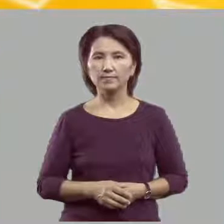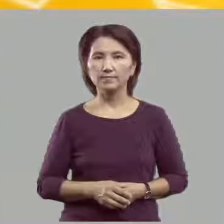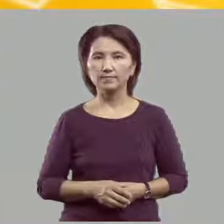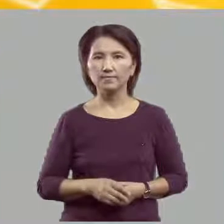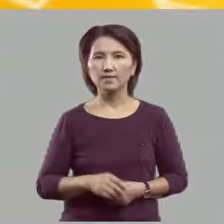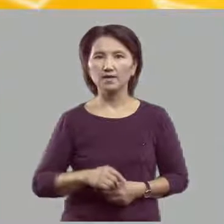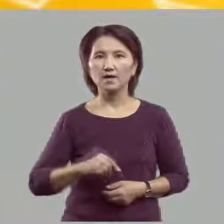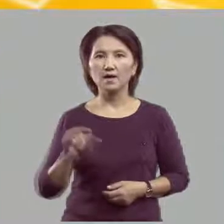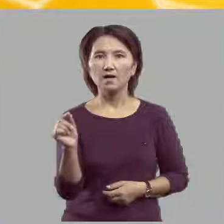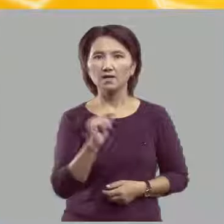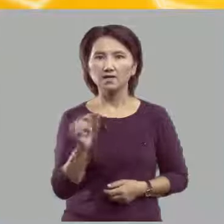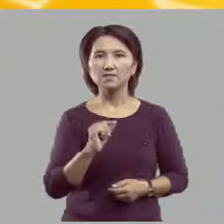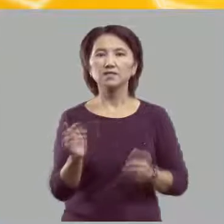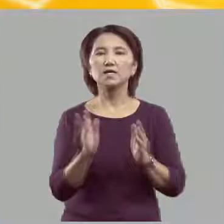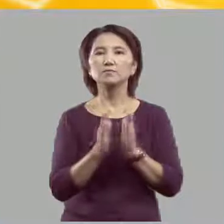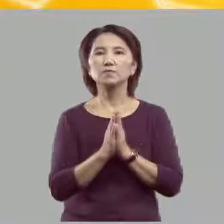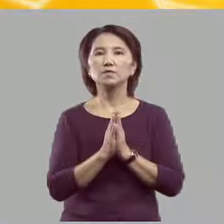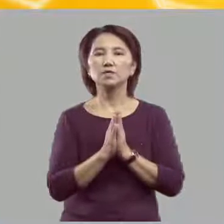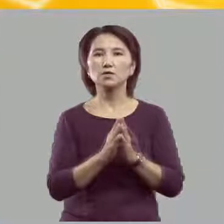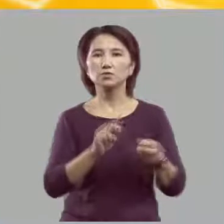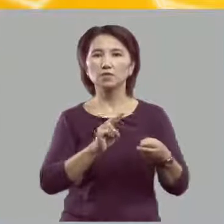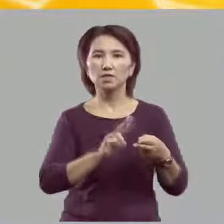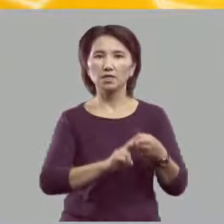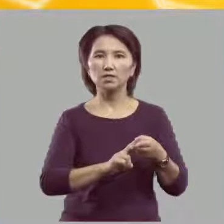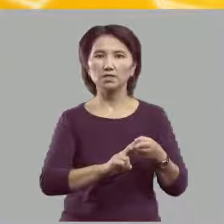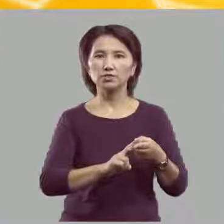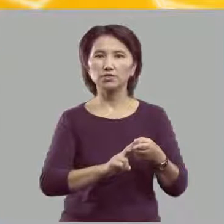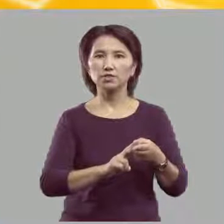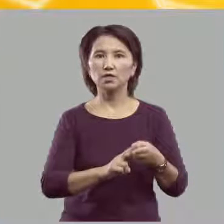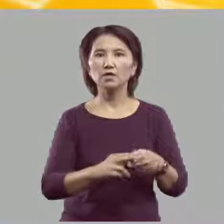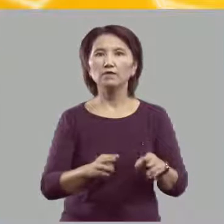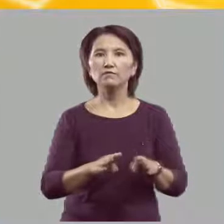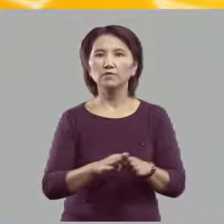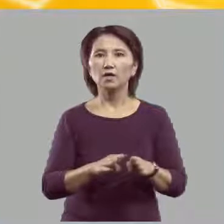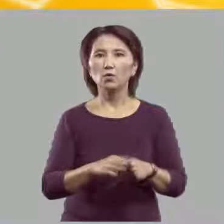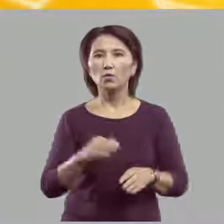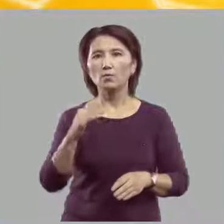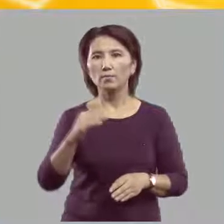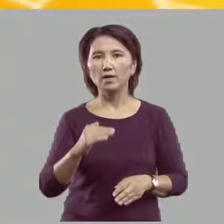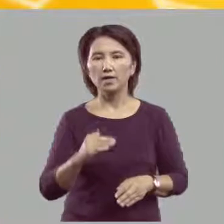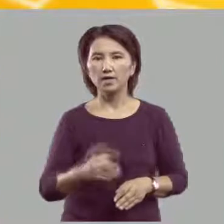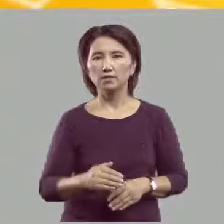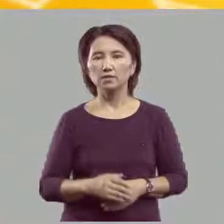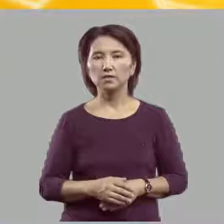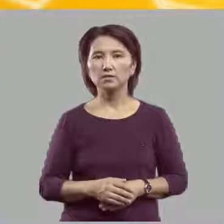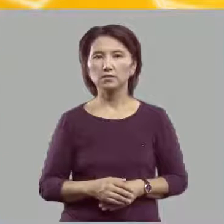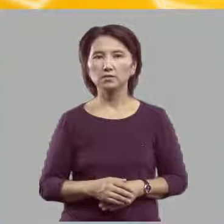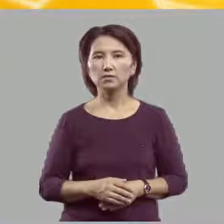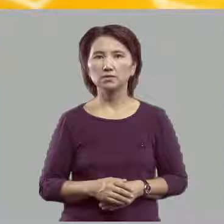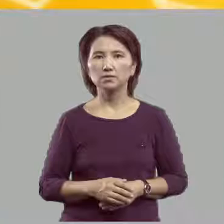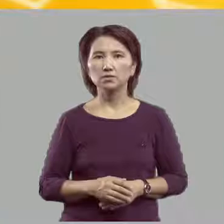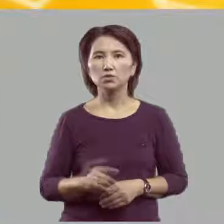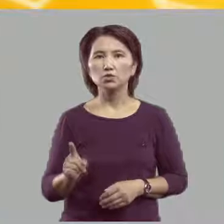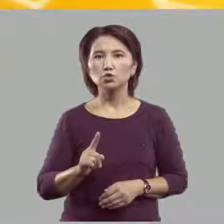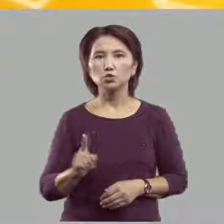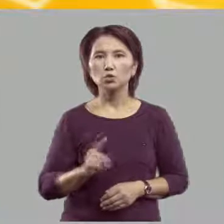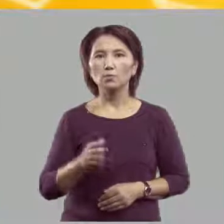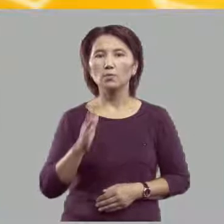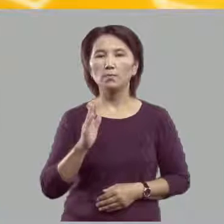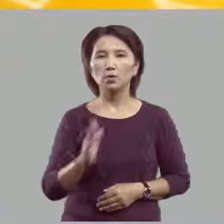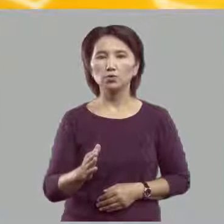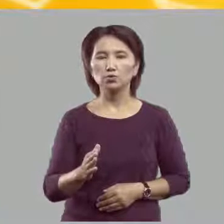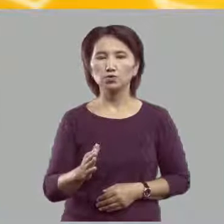Раскрась, пожалуйста, клеточки в таком порядке, чтобы